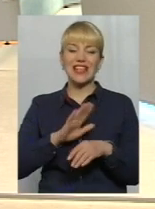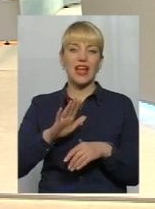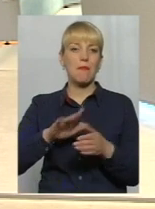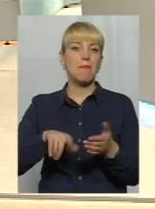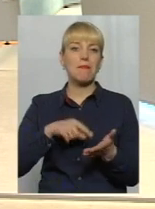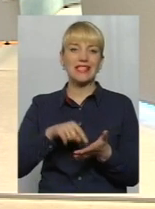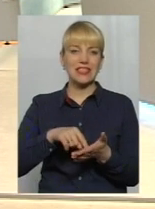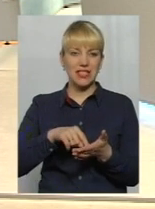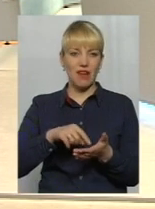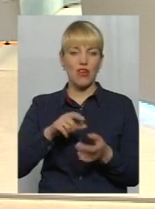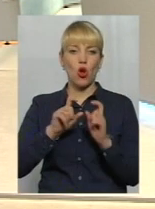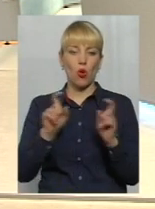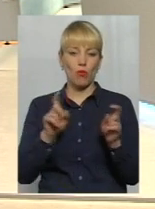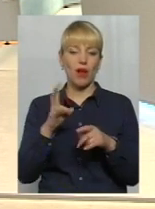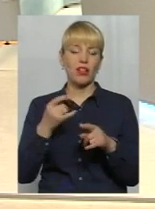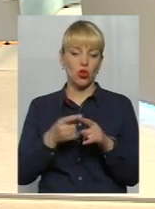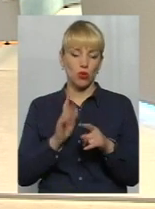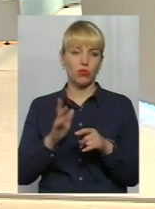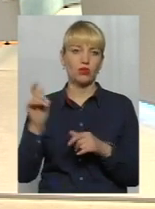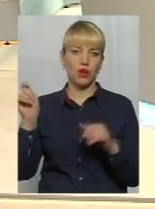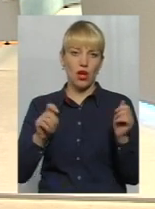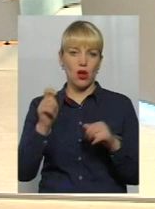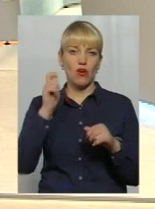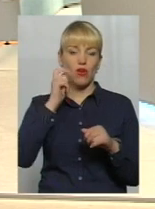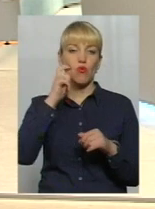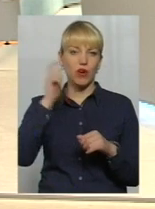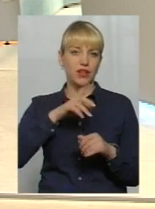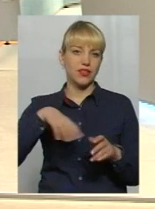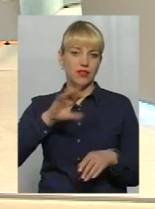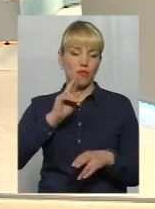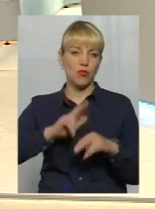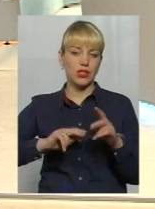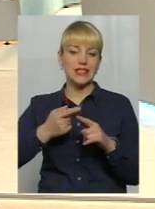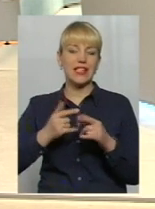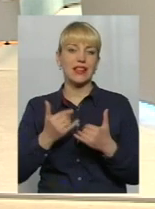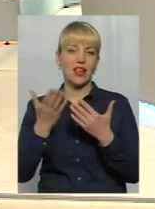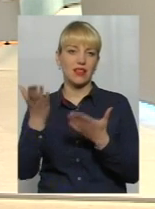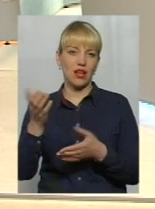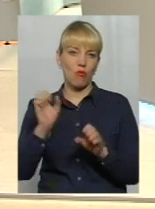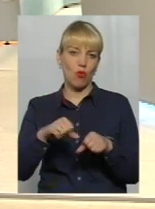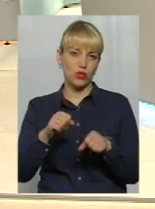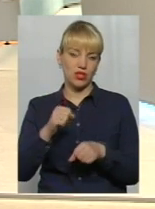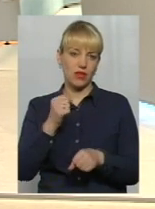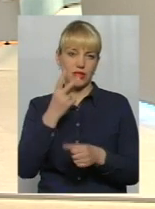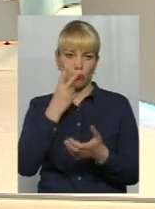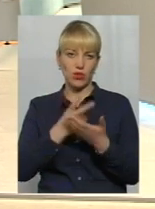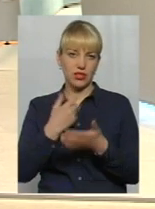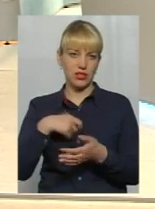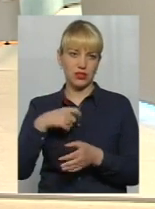в Хмельницькому є ці компанії. Це для них можливість себе проявити.